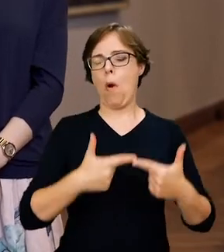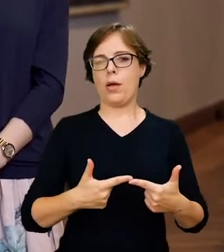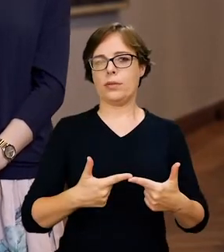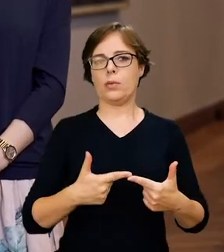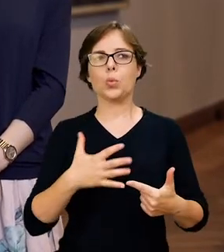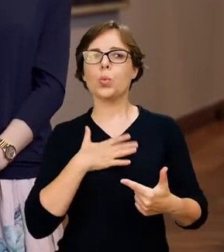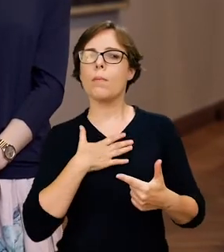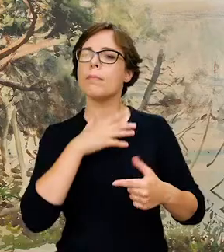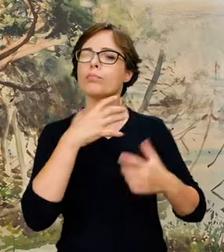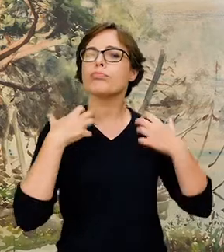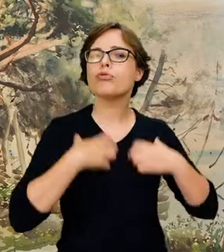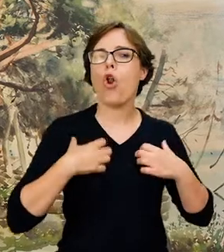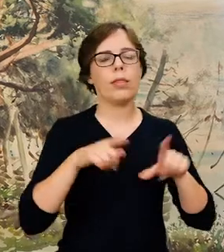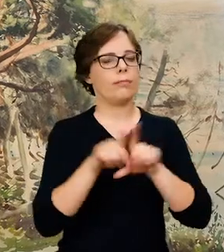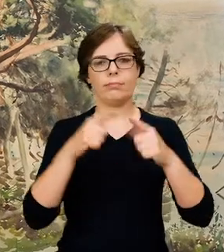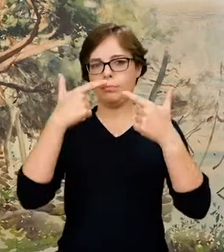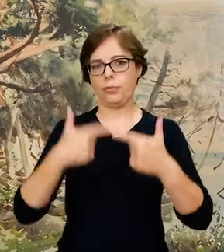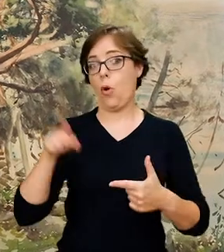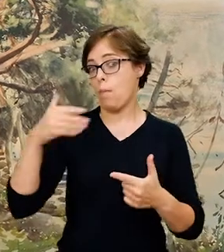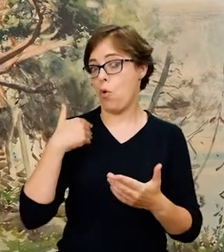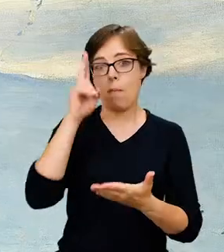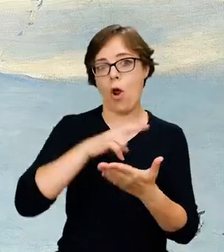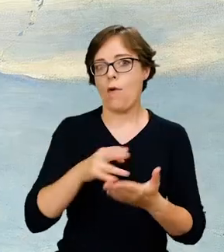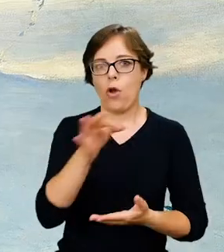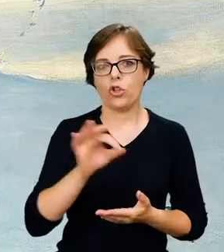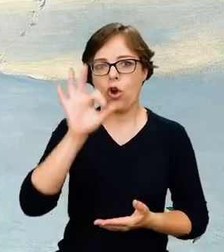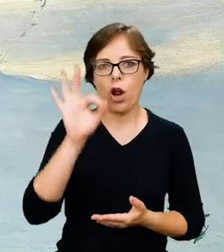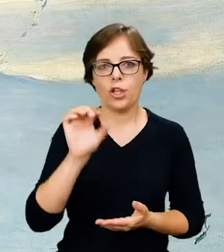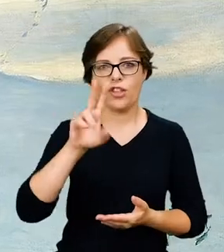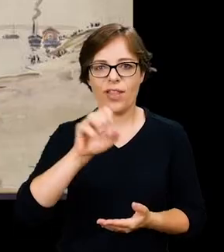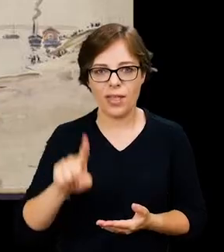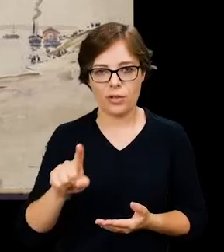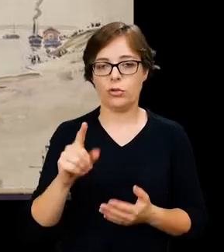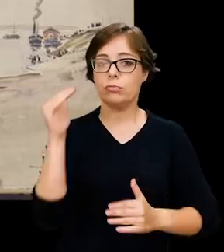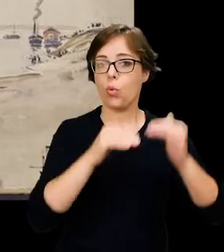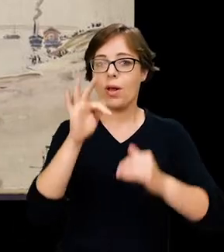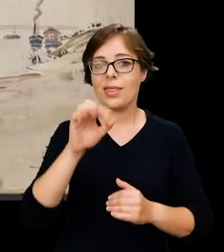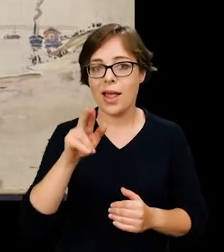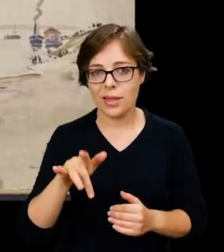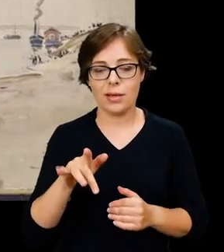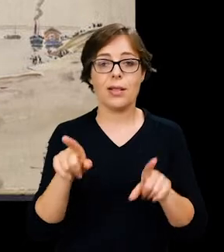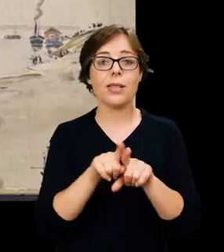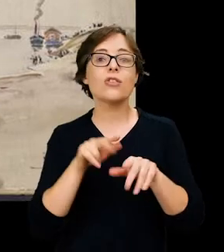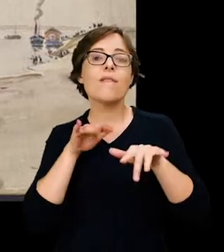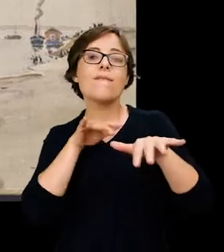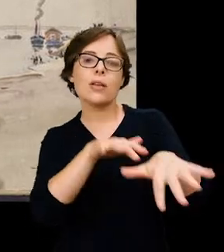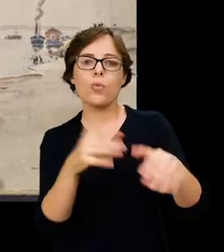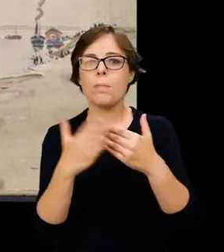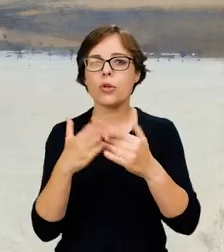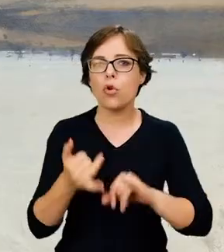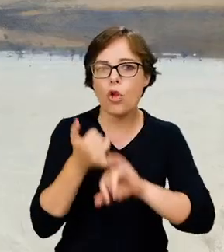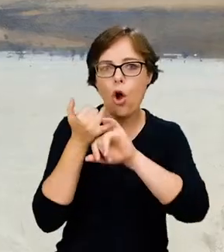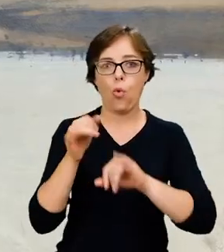naturę. Malował jezioro Świteś, Tatry, Wisłę w okolicach Torunia,